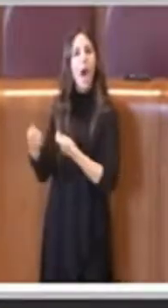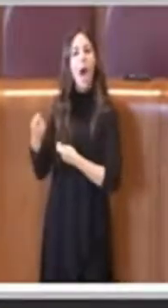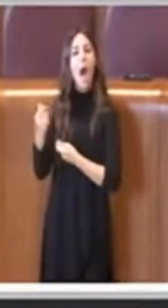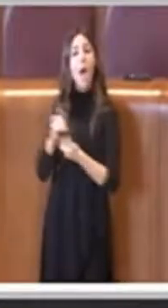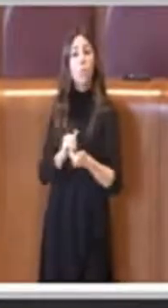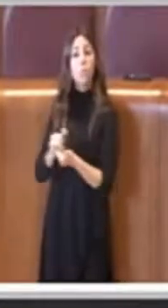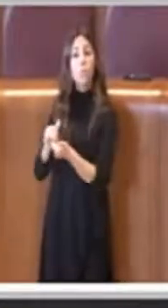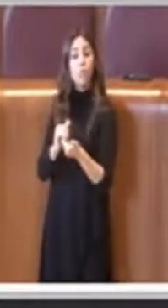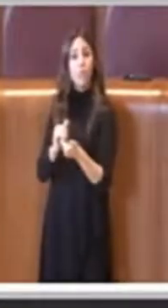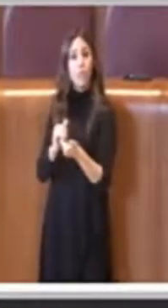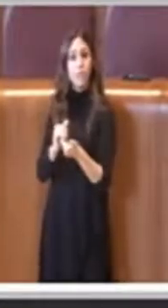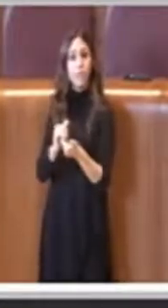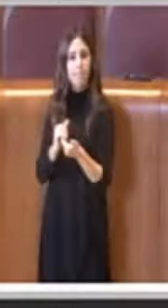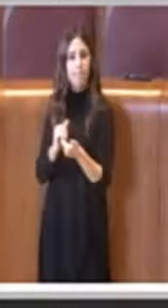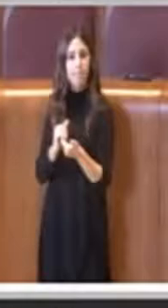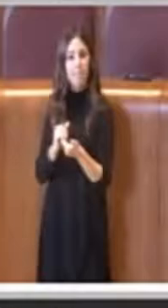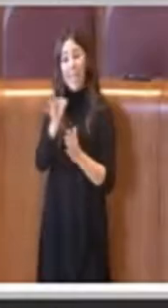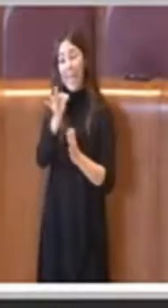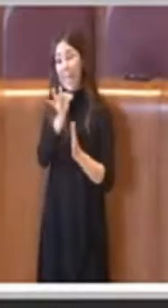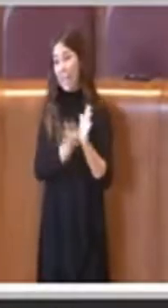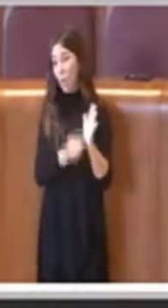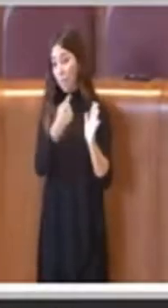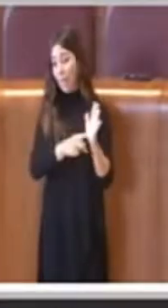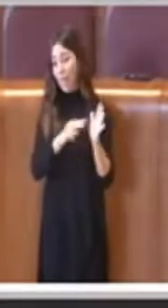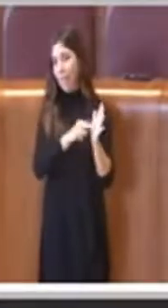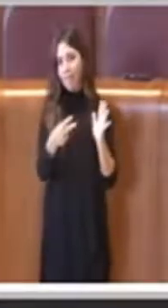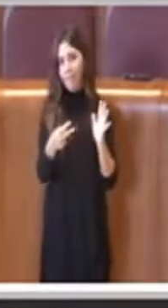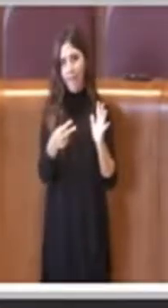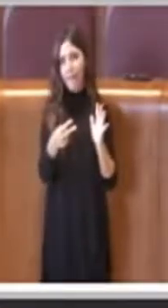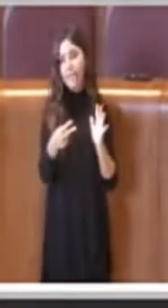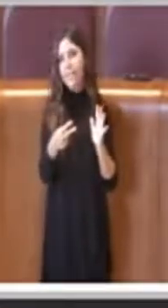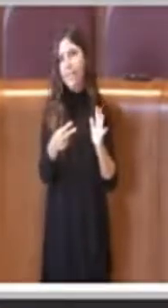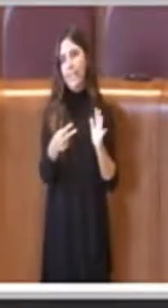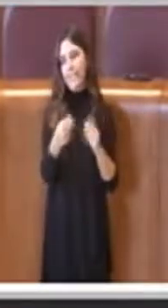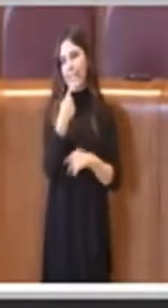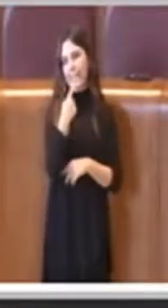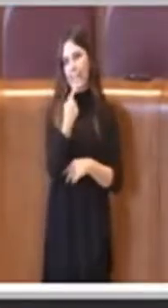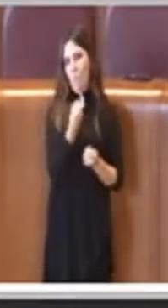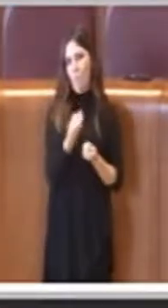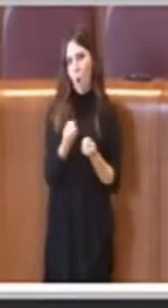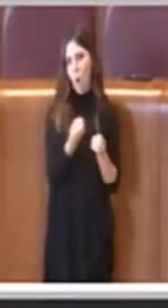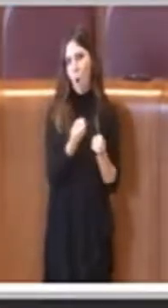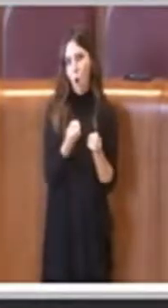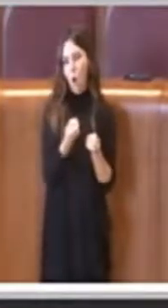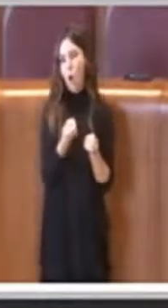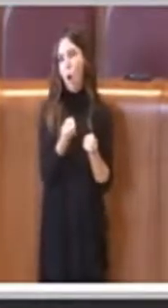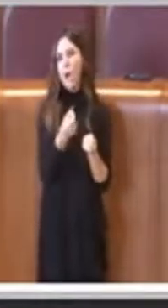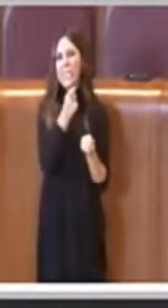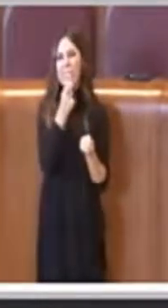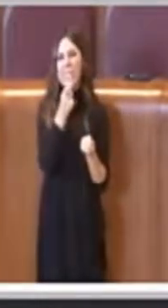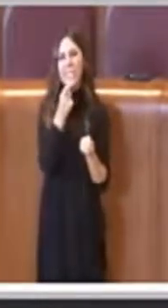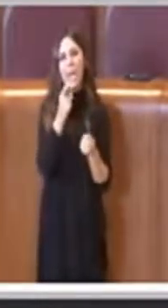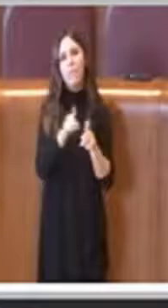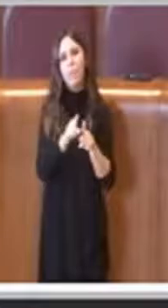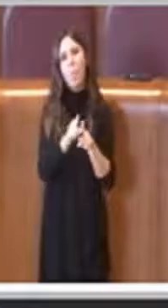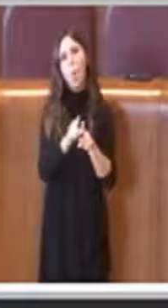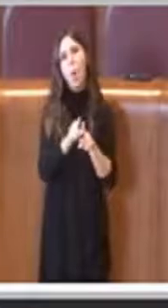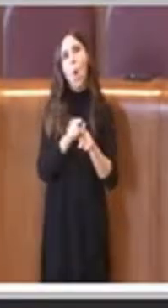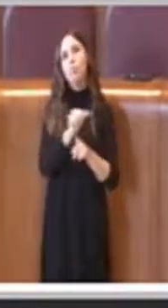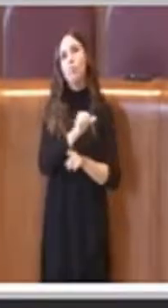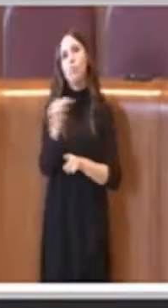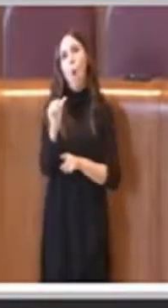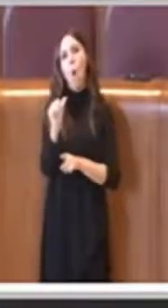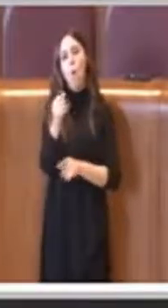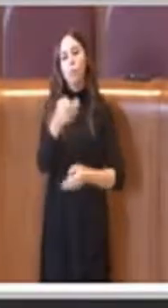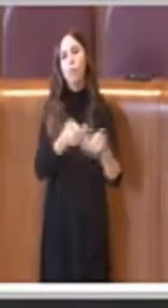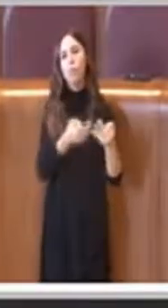Su questo regolamento che è molto tecnico chiaramente si poteva dire ben poco, ma serviva più che altro all'apporto giuridico di